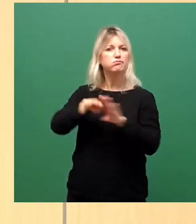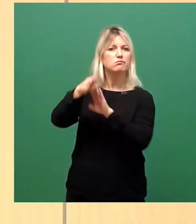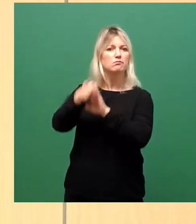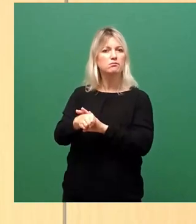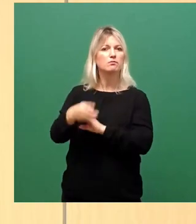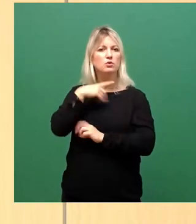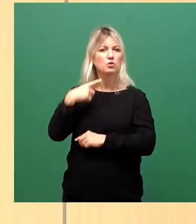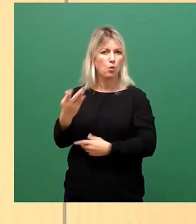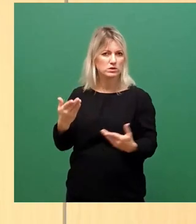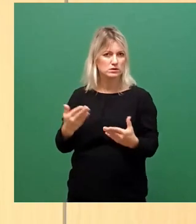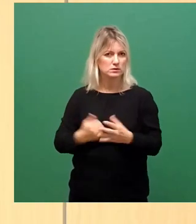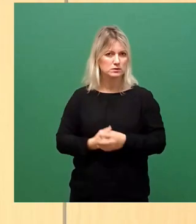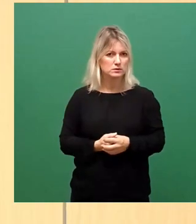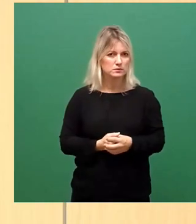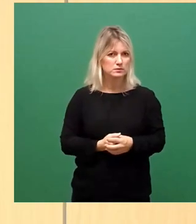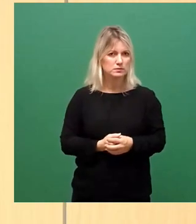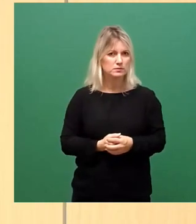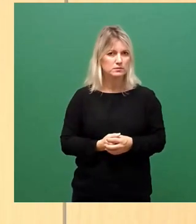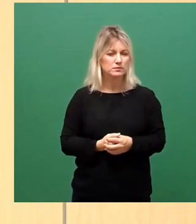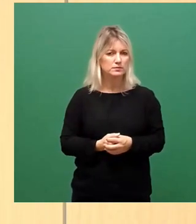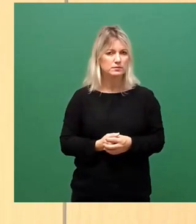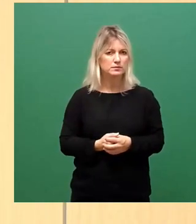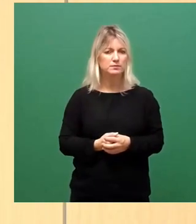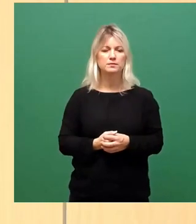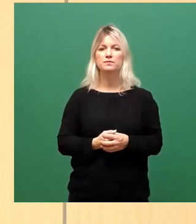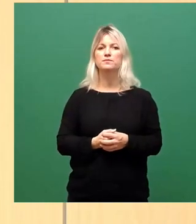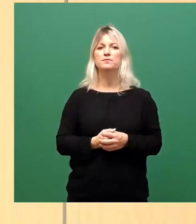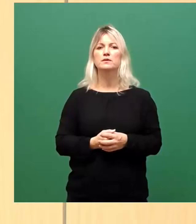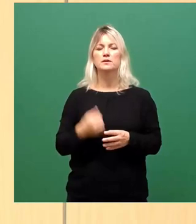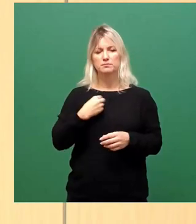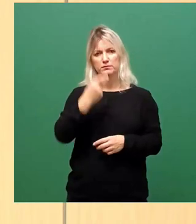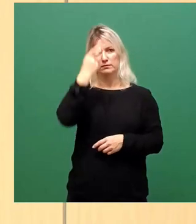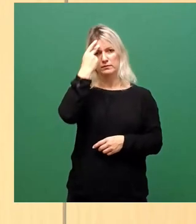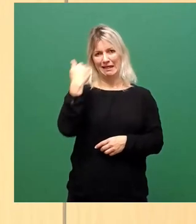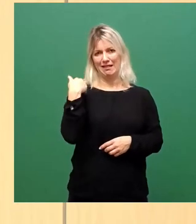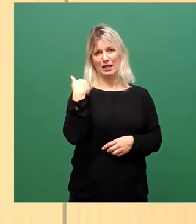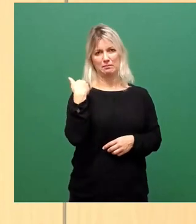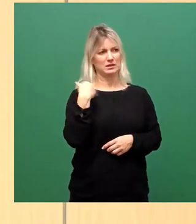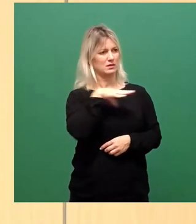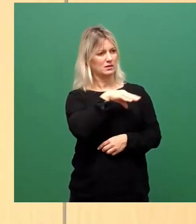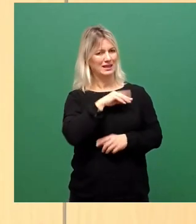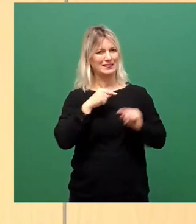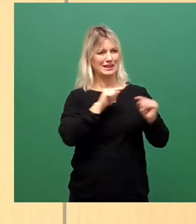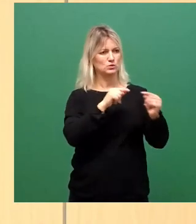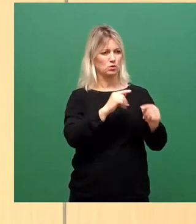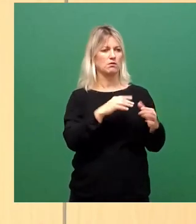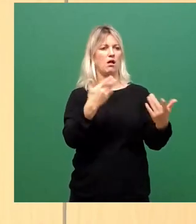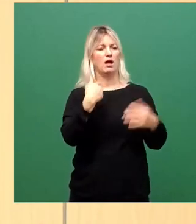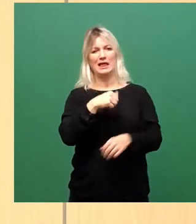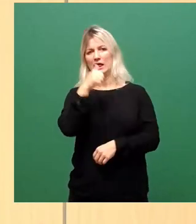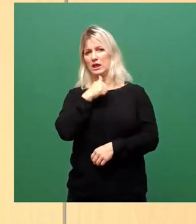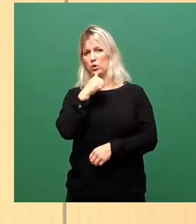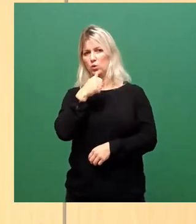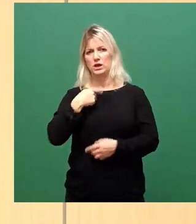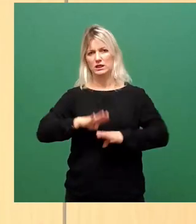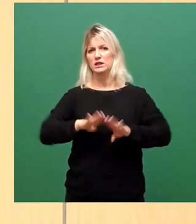Und ich fühle mich so ein bisschen an die Diskussion, bin ja schon ein paar Tage alt, als es darum ging,